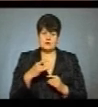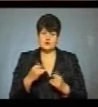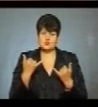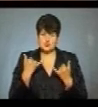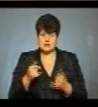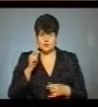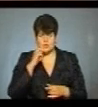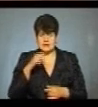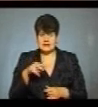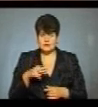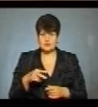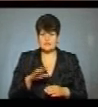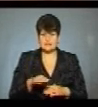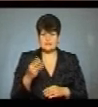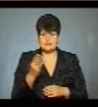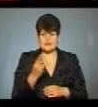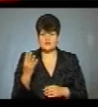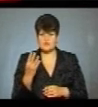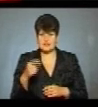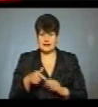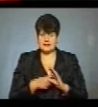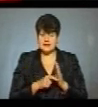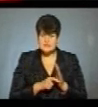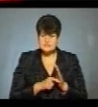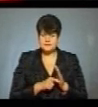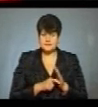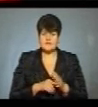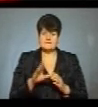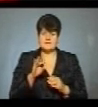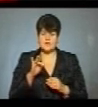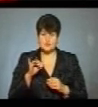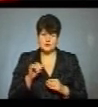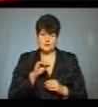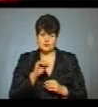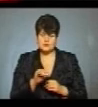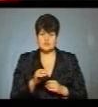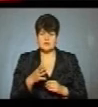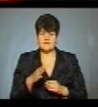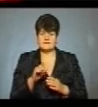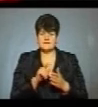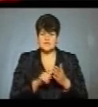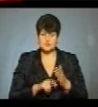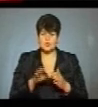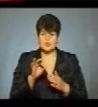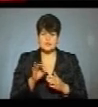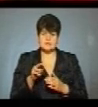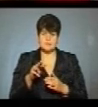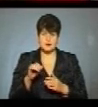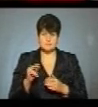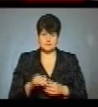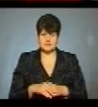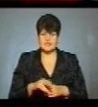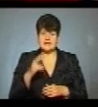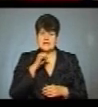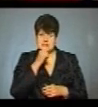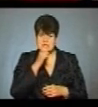української літератури» для учнів 3-4 класів. Вероніка Поліщуку звучувала вірш Олесі «Мамчич. Дід Андрій і лютий змій». «Дід